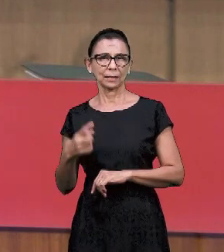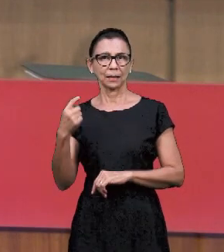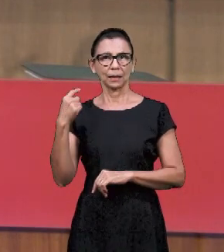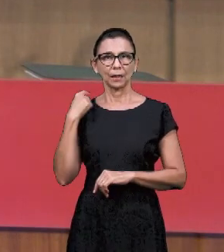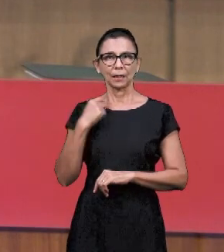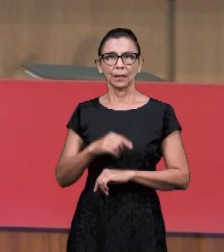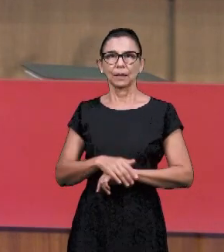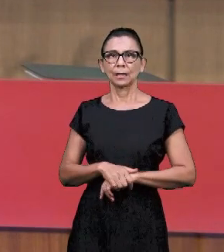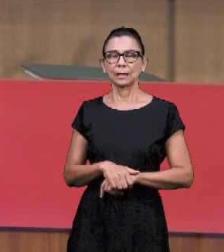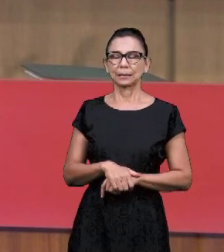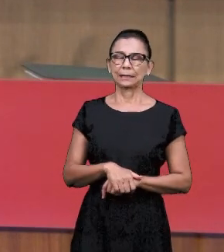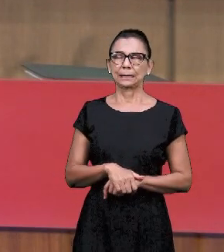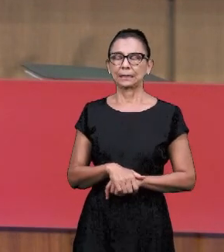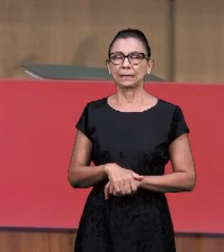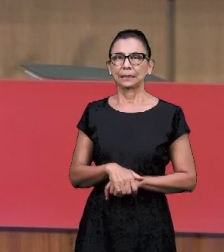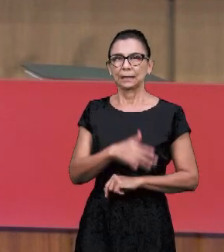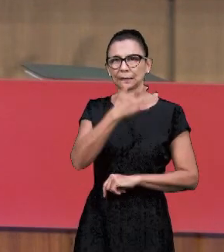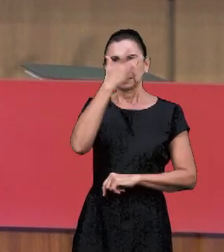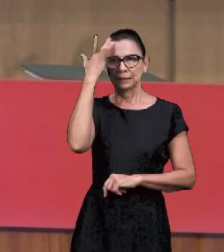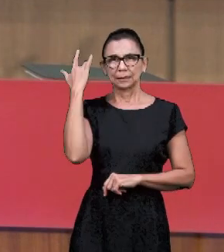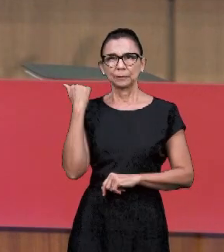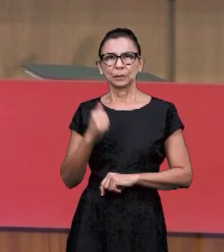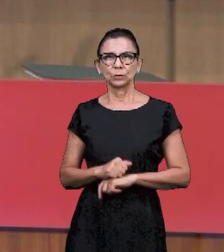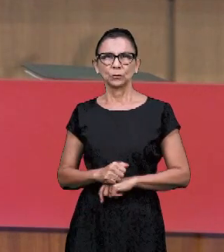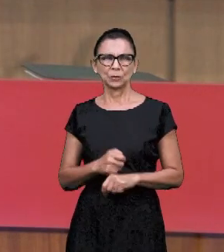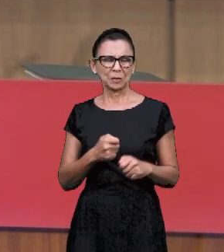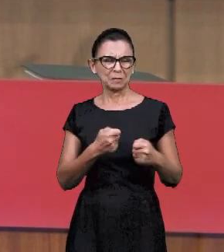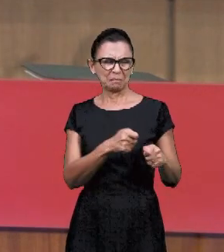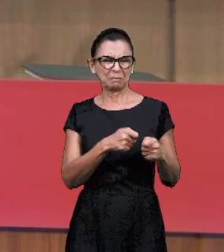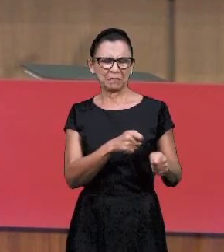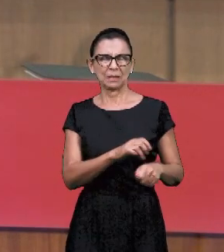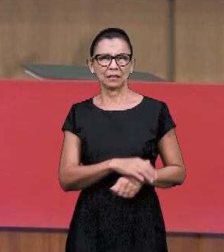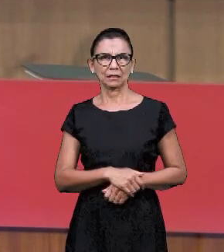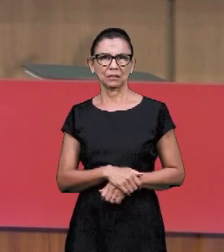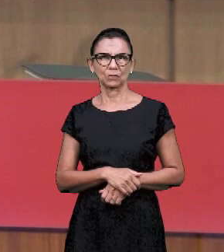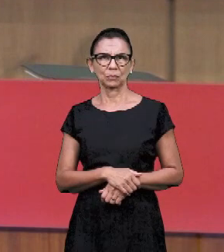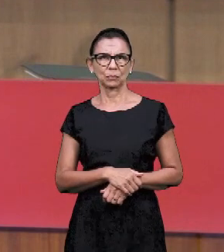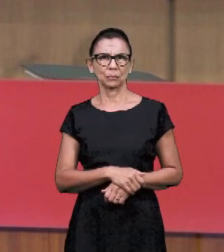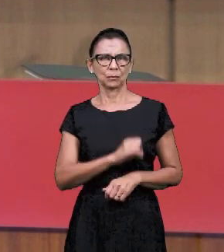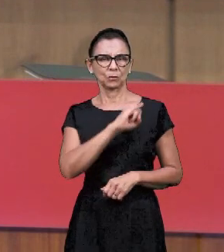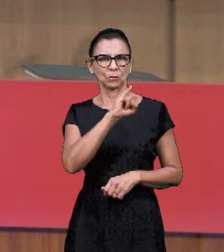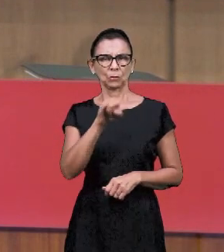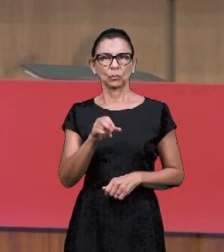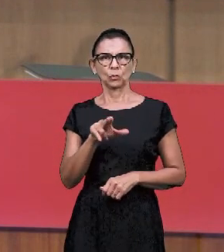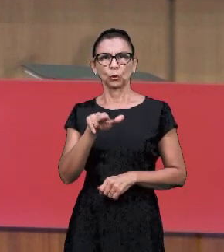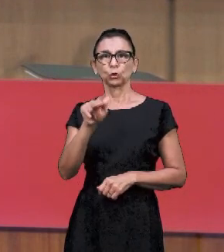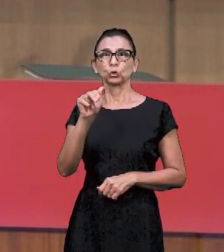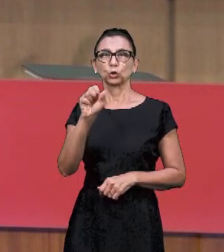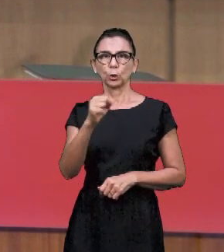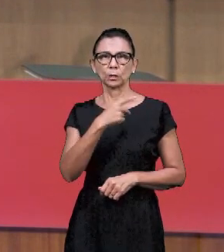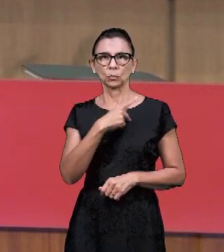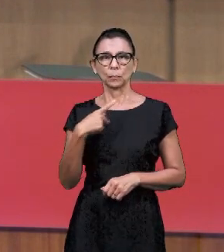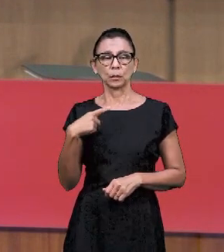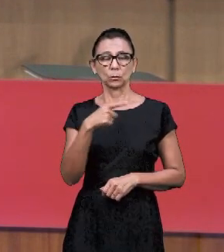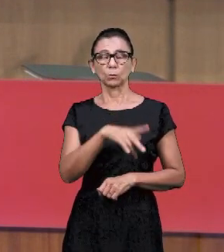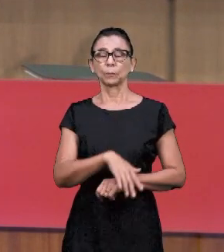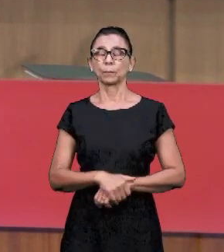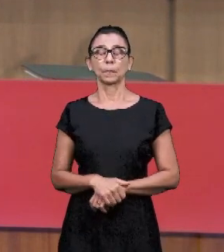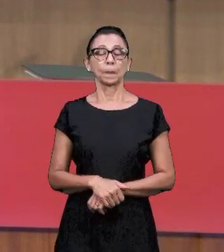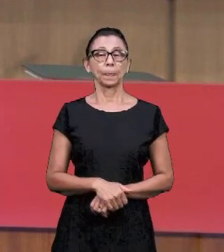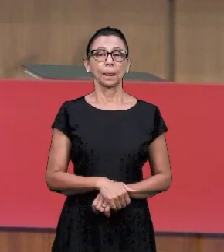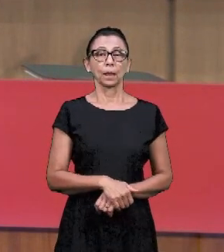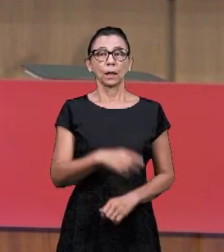в церкви Вилавели был. Он до Ионы всегда докапывался,